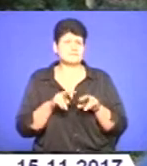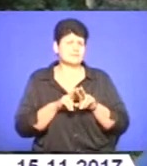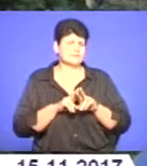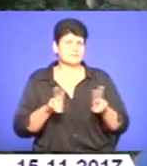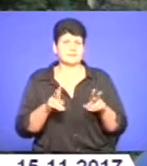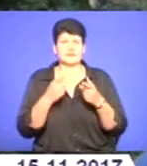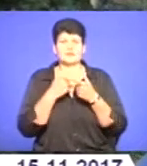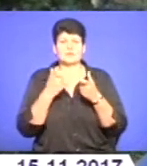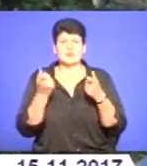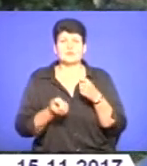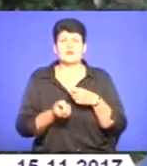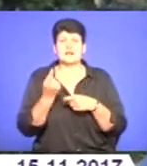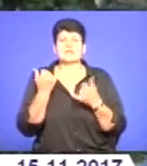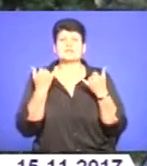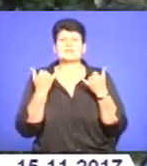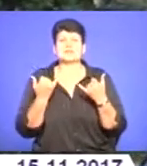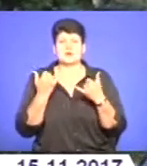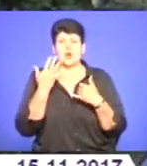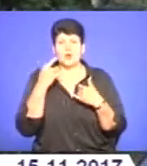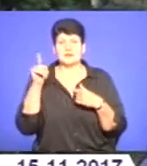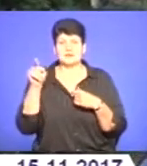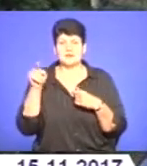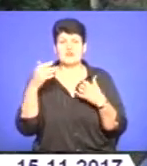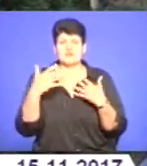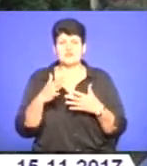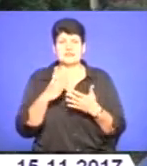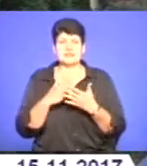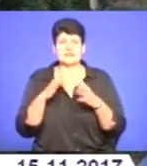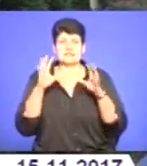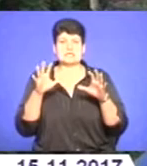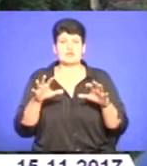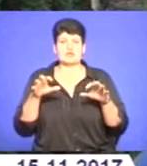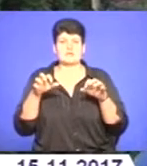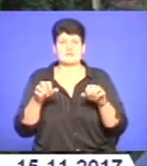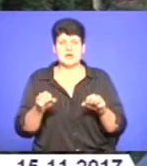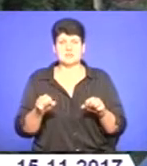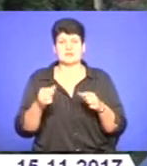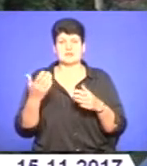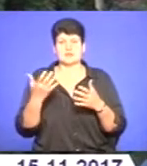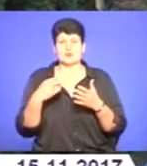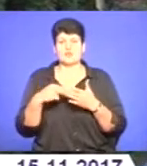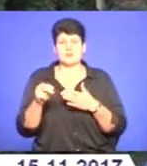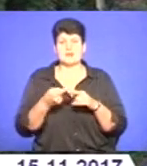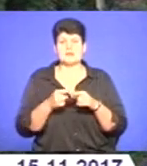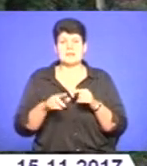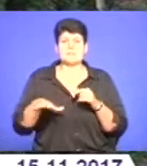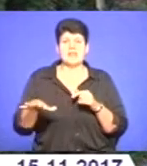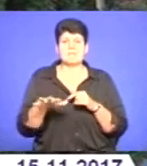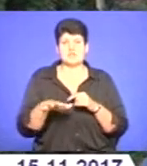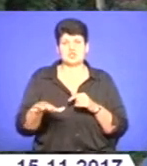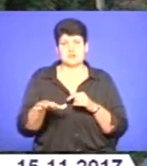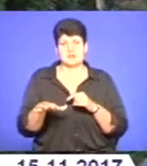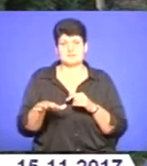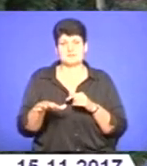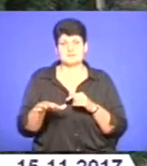сама інформація появляється зараз, коли там вже є законні власники, які викупили це приміщення, і